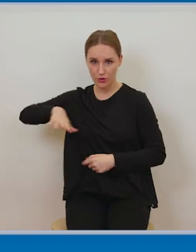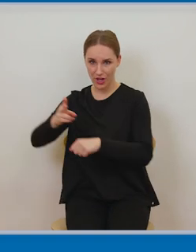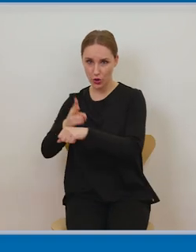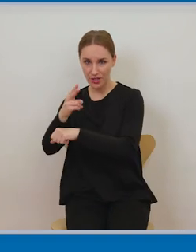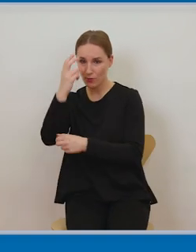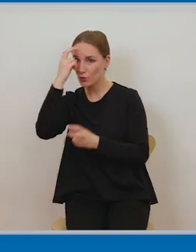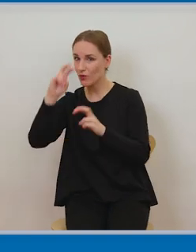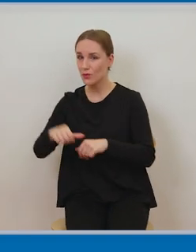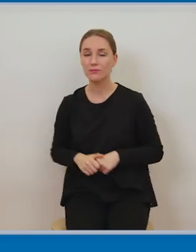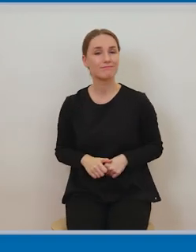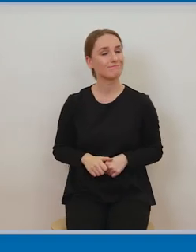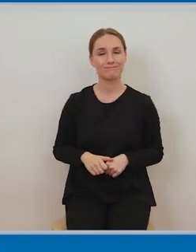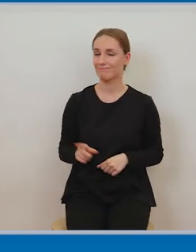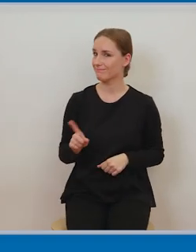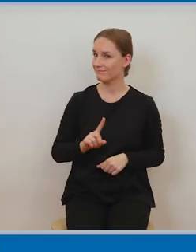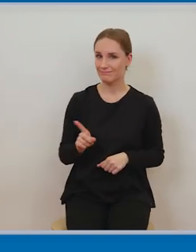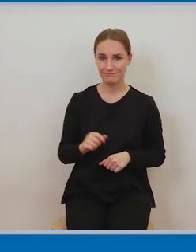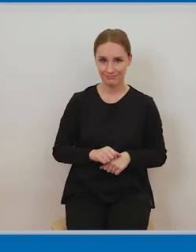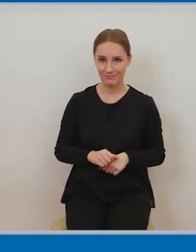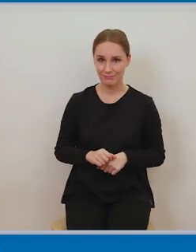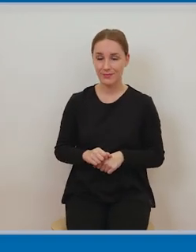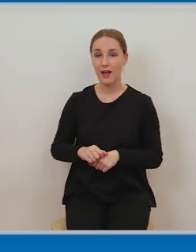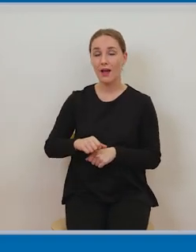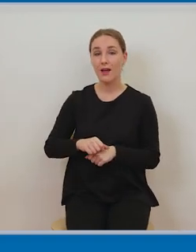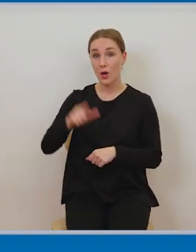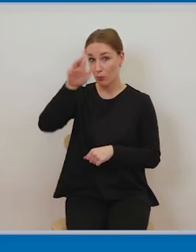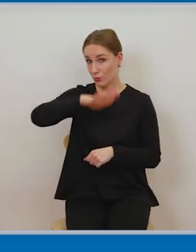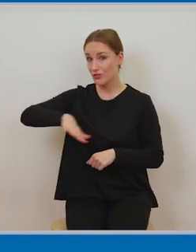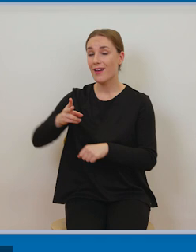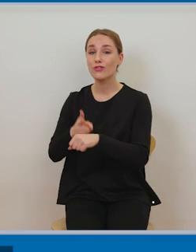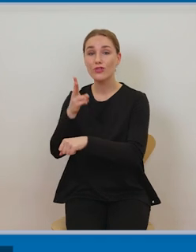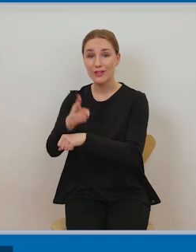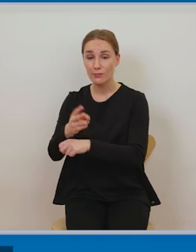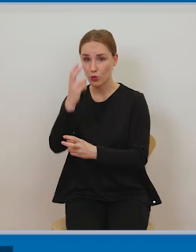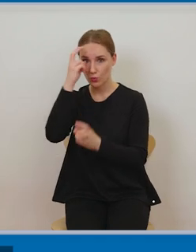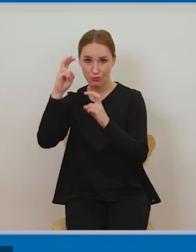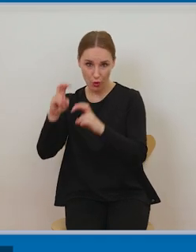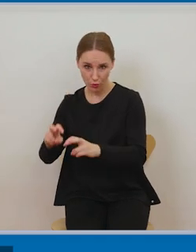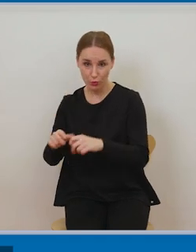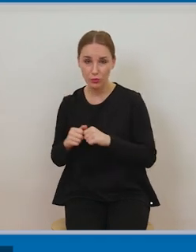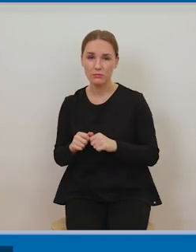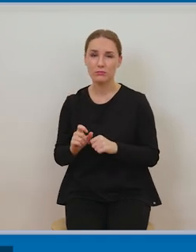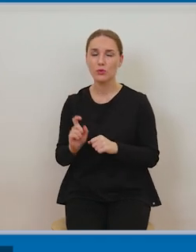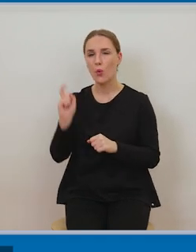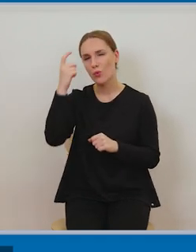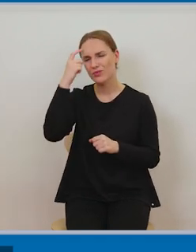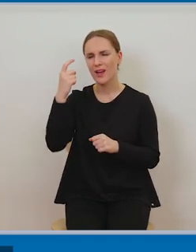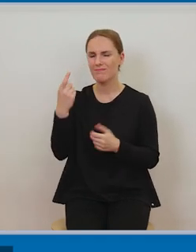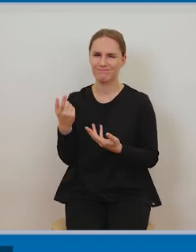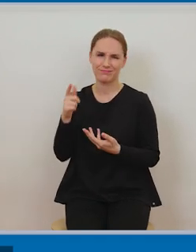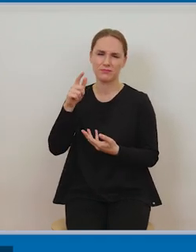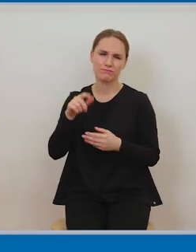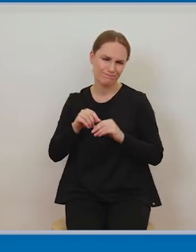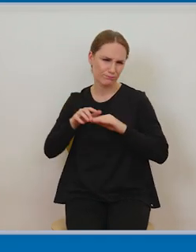Publiczna dostępność utworu, a zatem przede wszystkim mówimy tutaj o tej powszechnej dostępności utworów w